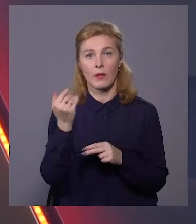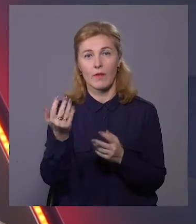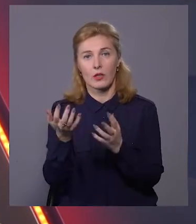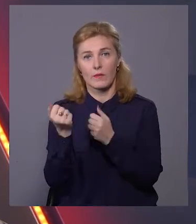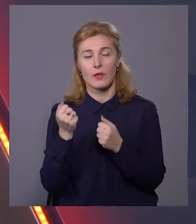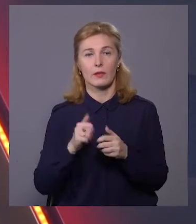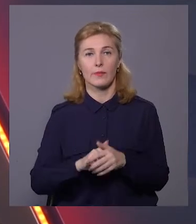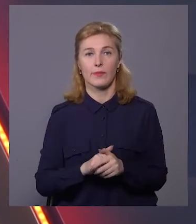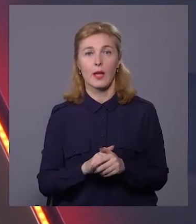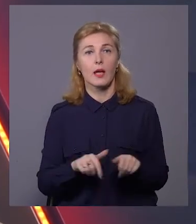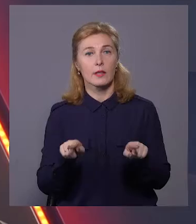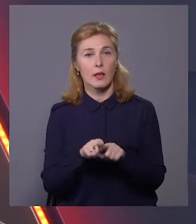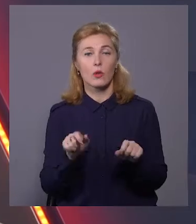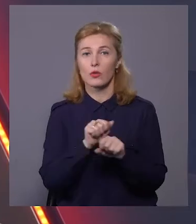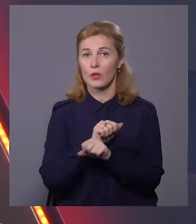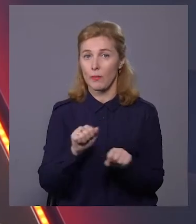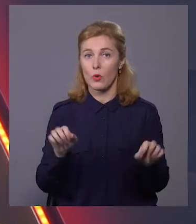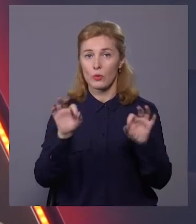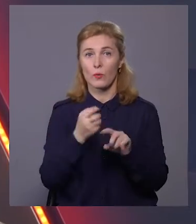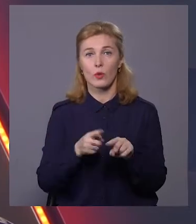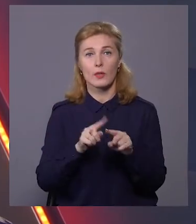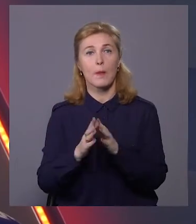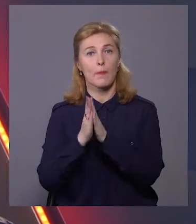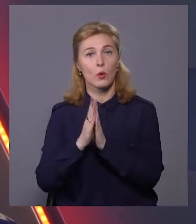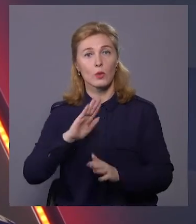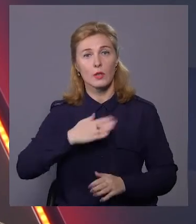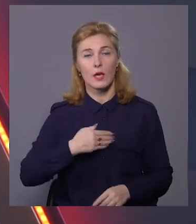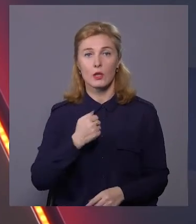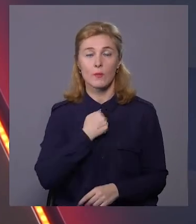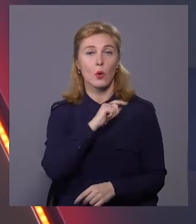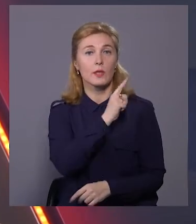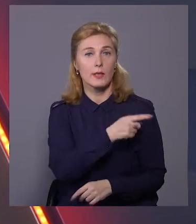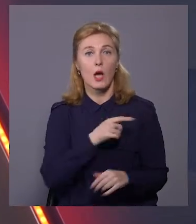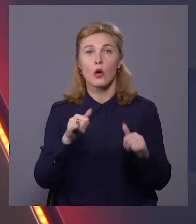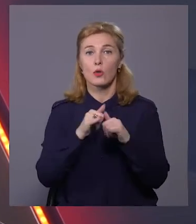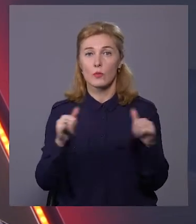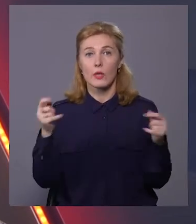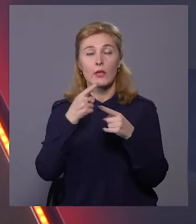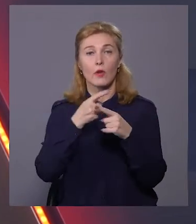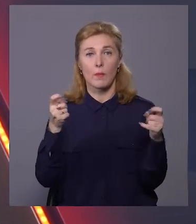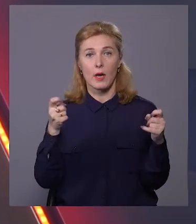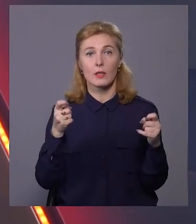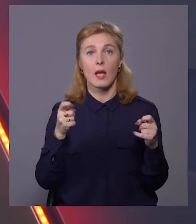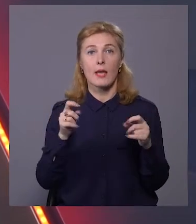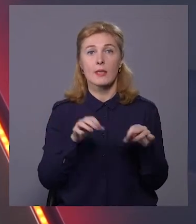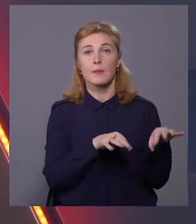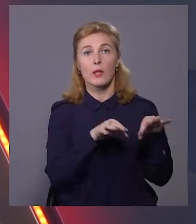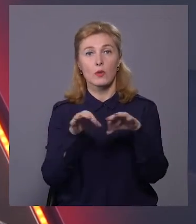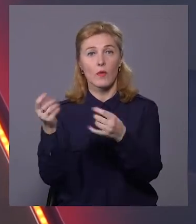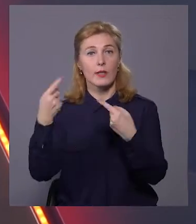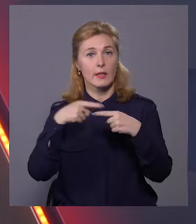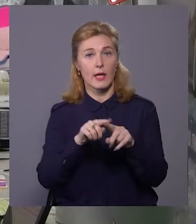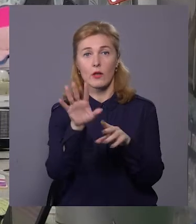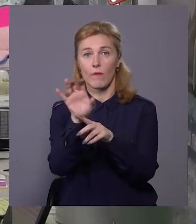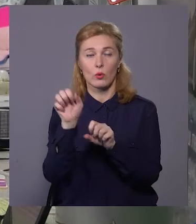сторінці. Також не можна і про це просять наші збройні сили розповсюджувати інформацію з пересуванням техніки, не